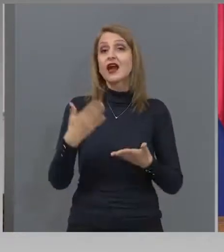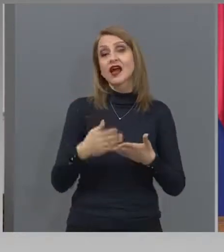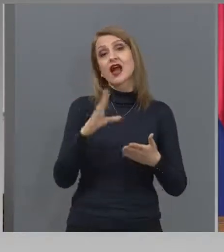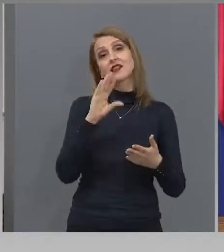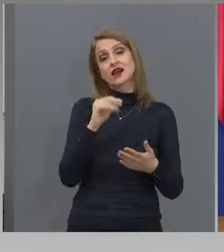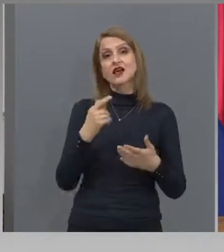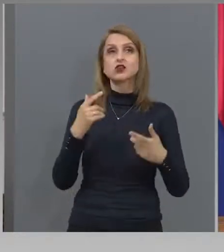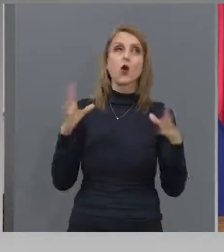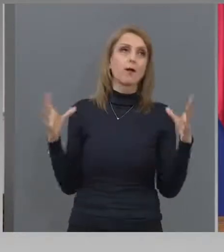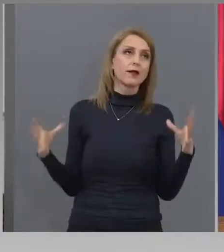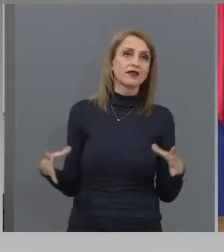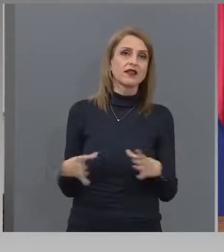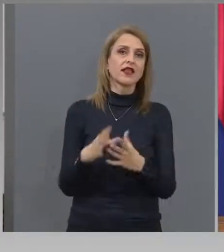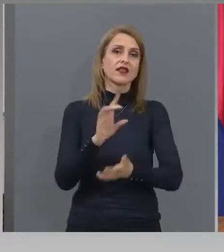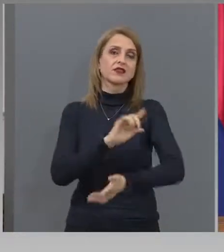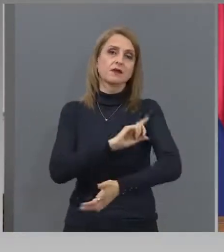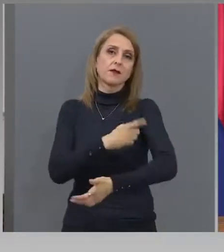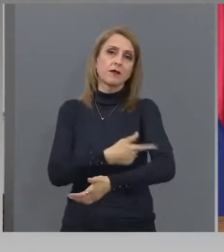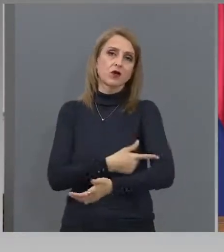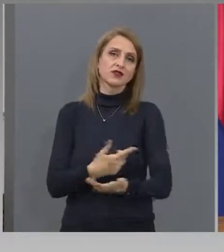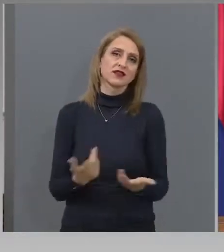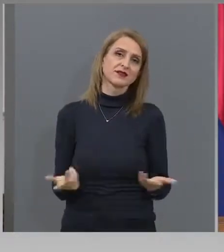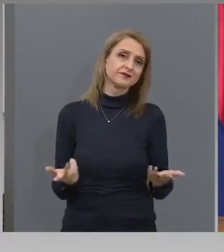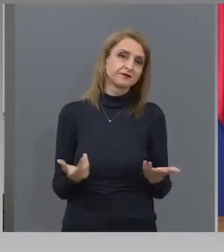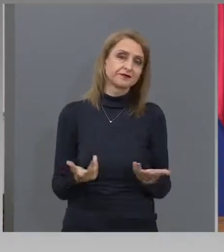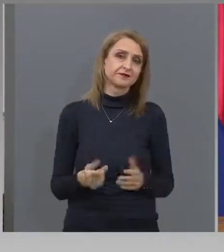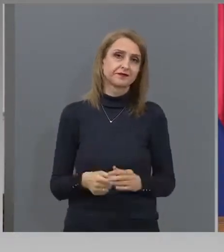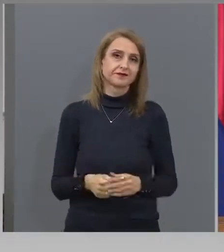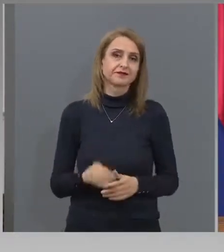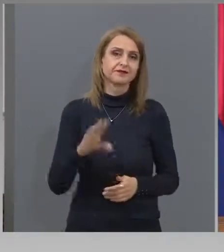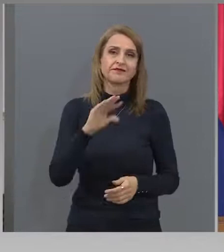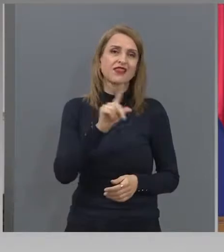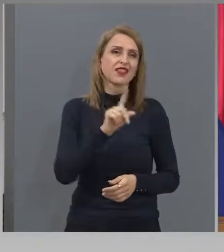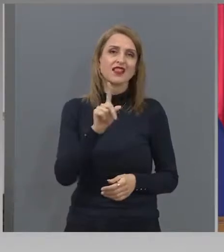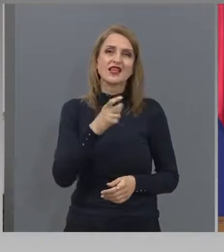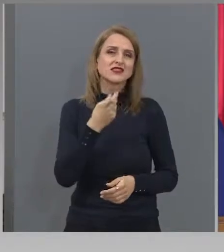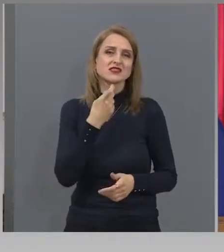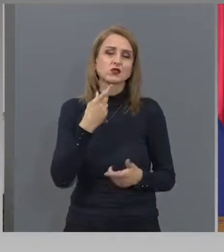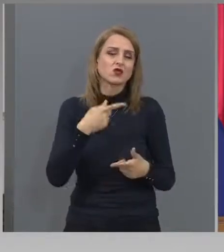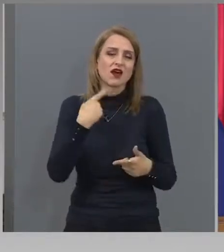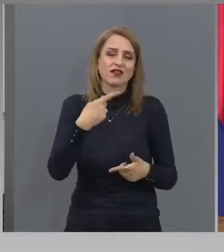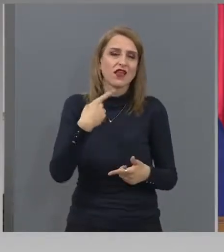по силу. Ето, малко е дори, не си заслужава да го коментирам.